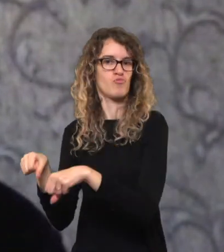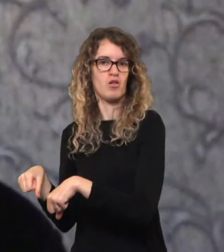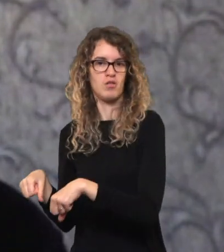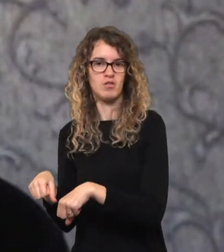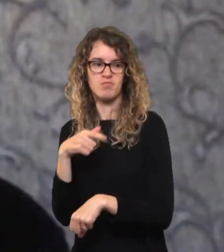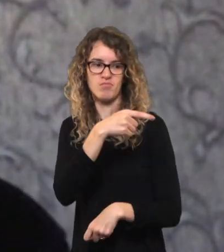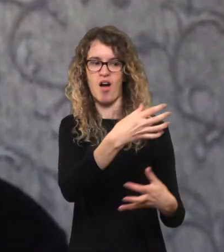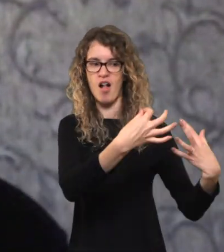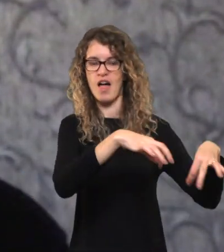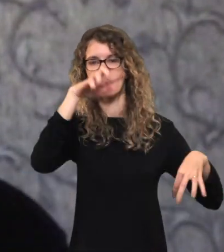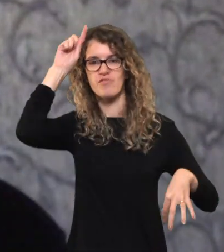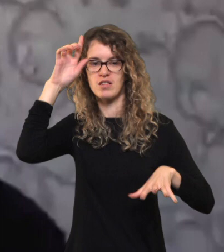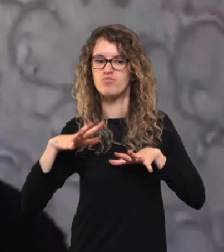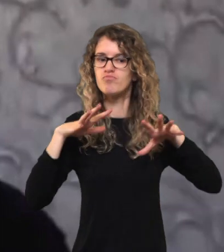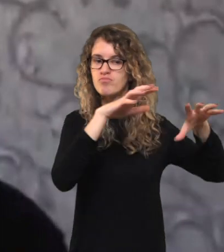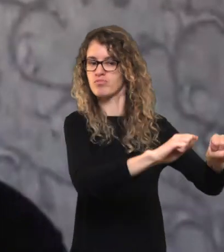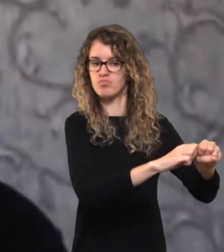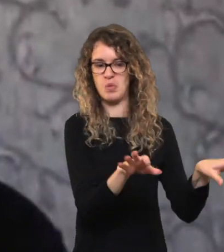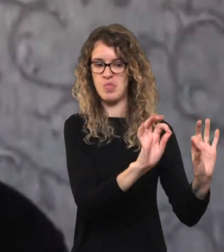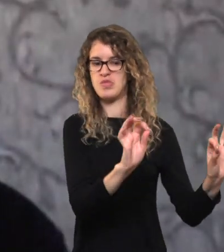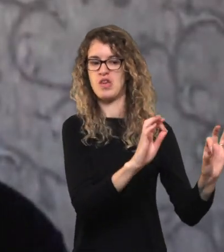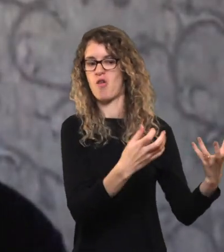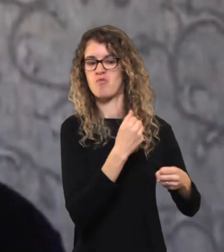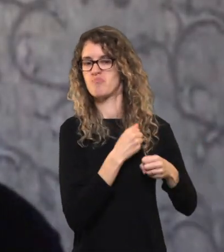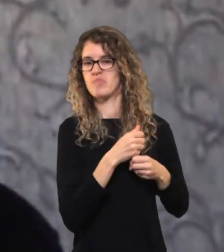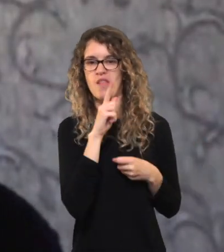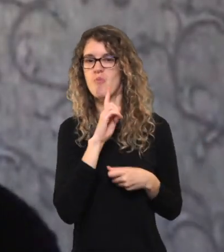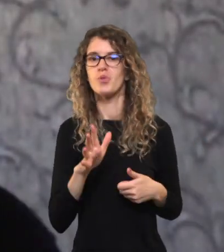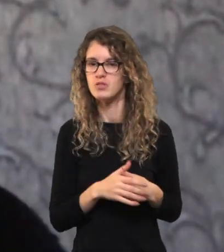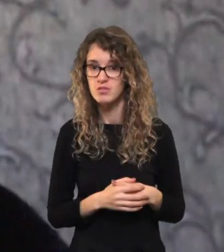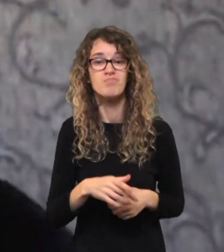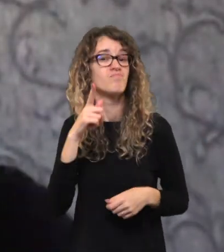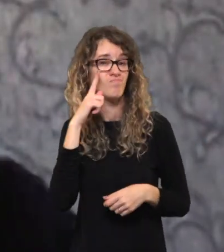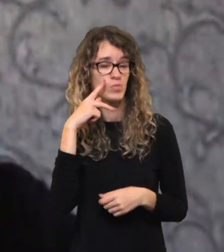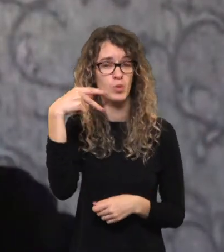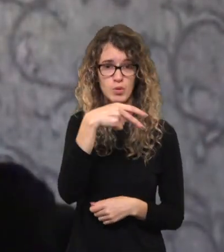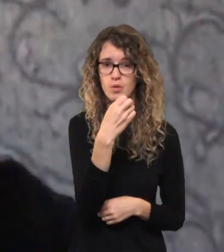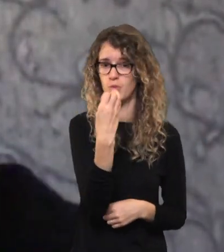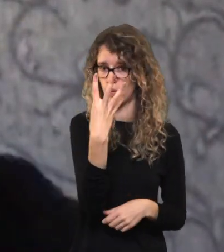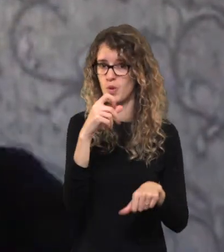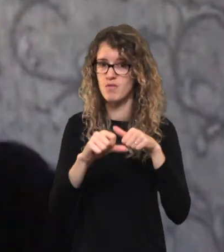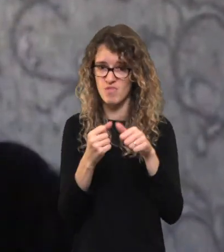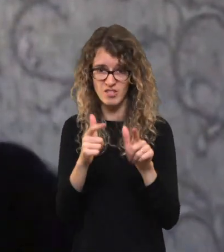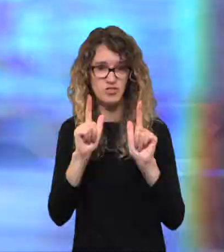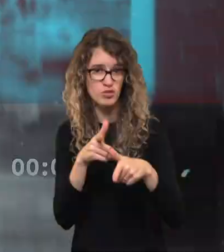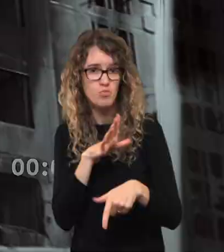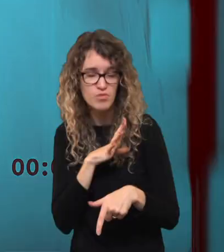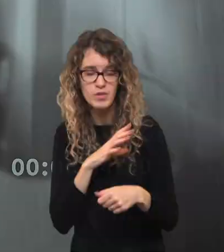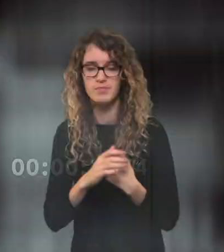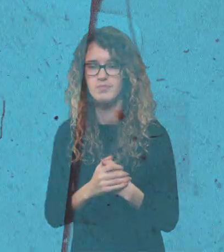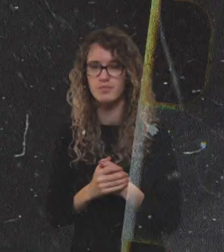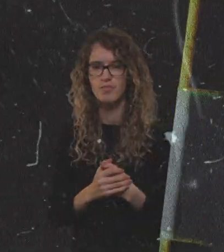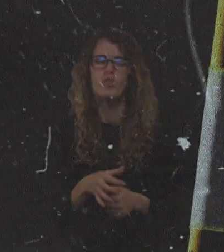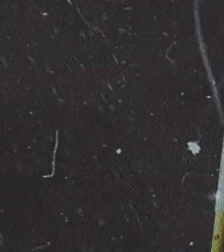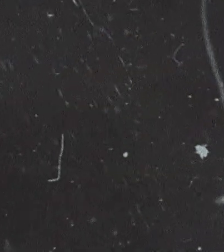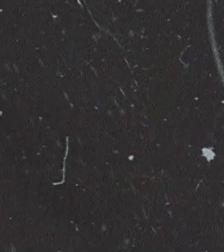ką tik nori. Užpulti nepriklausomu okrajiną ir niekas nieko jam nepasakys, kaip ir nutiko po 2014 metų.